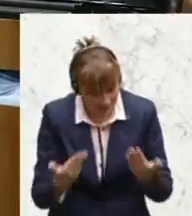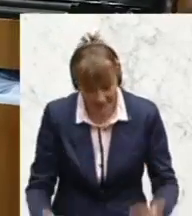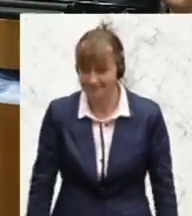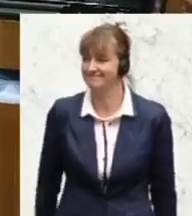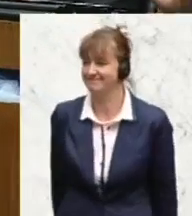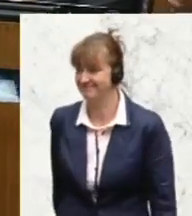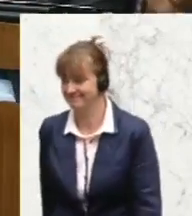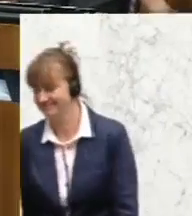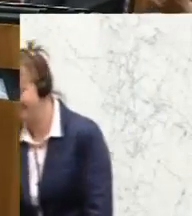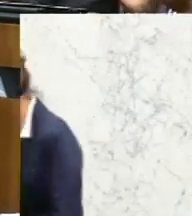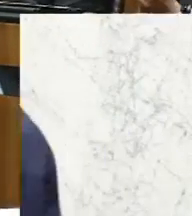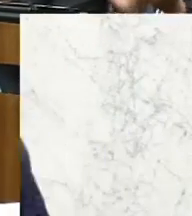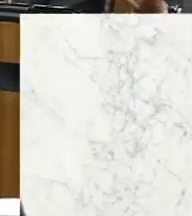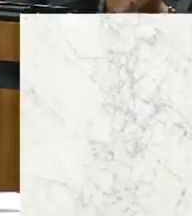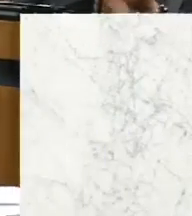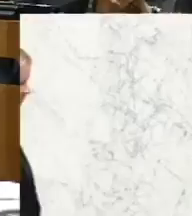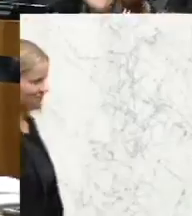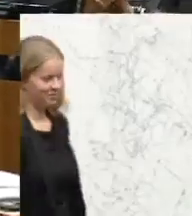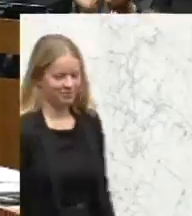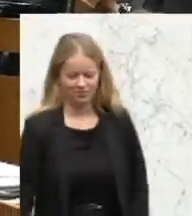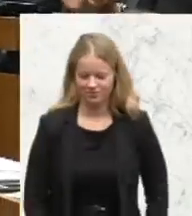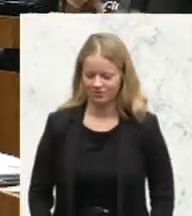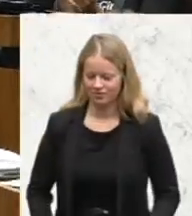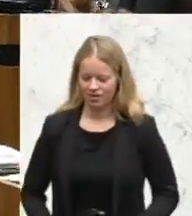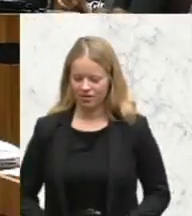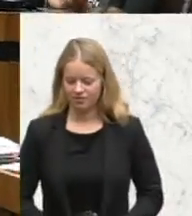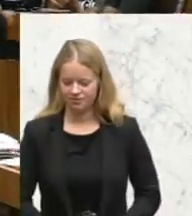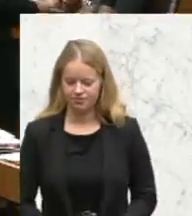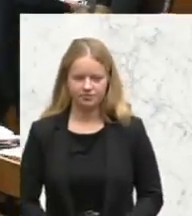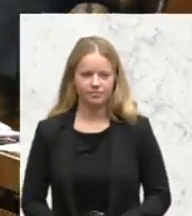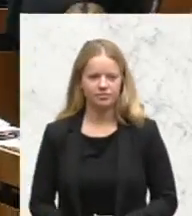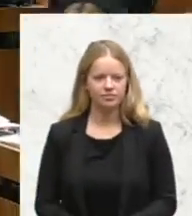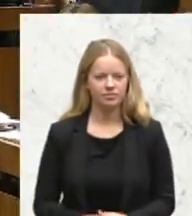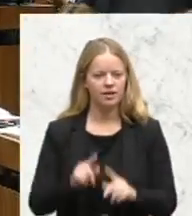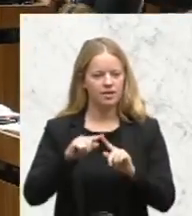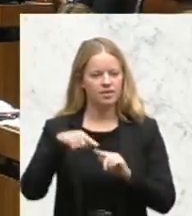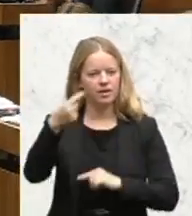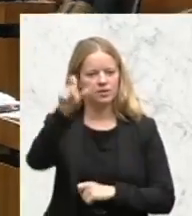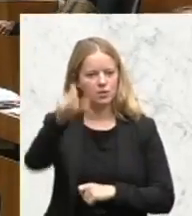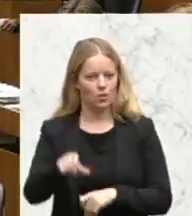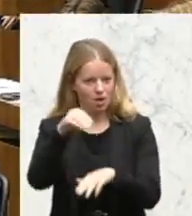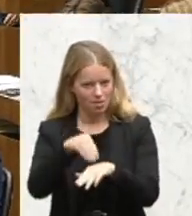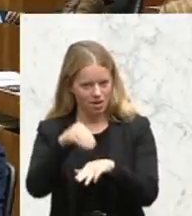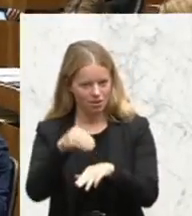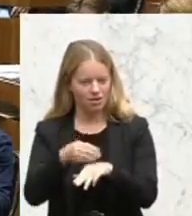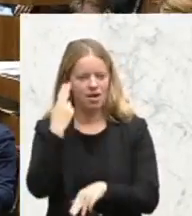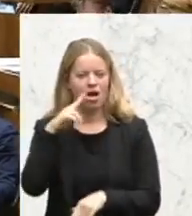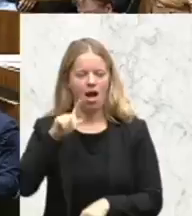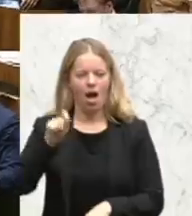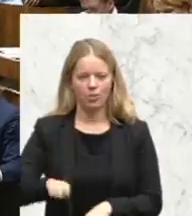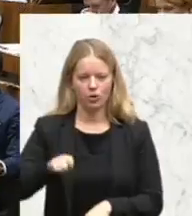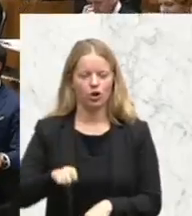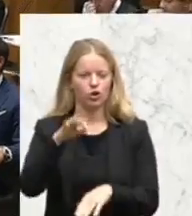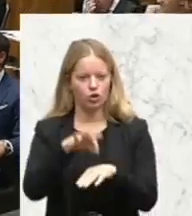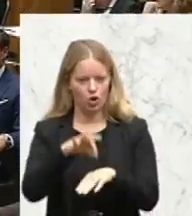Steinhauser, den Justizsprecher der Grünen, ist das wichtigste Ziel die Prävention, also die Aufklärung in Familien, Kindergärten und Schulen